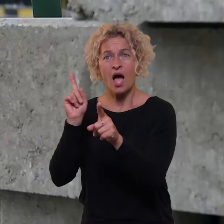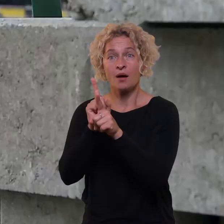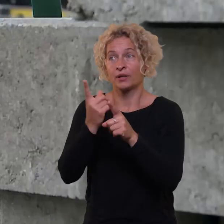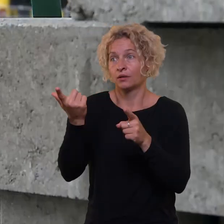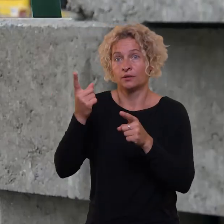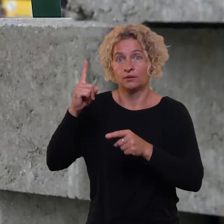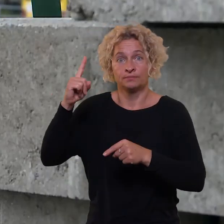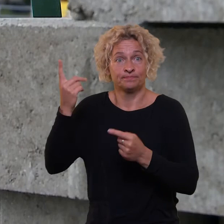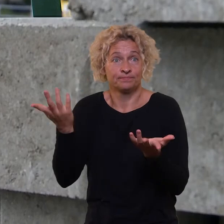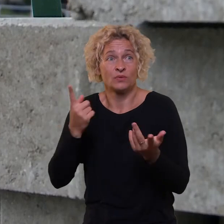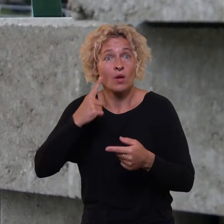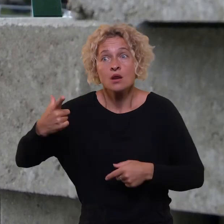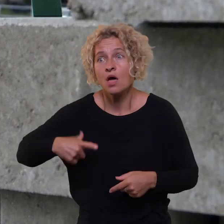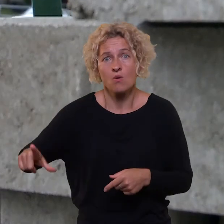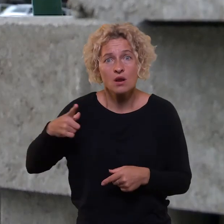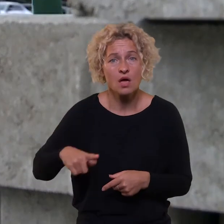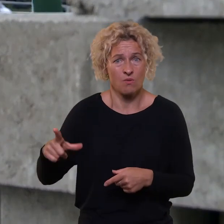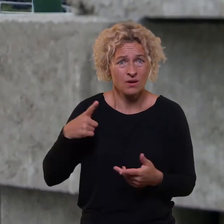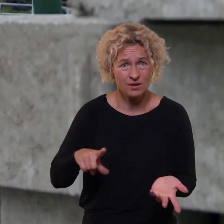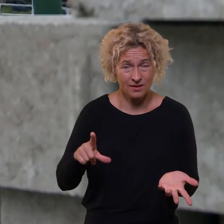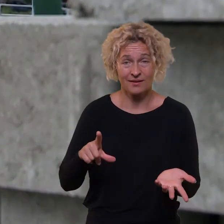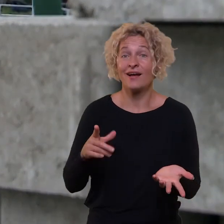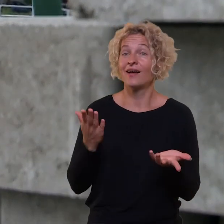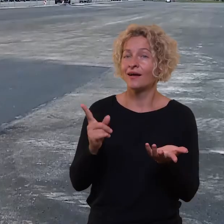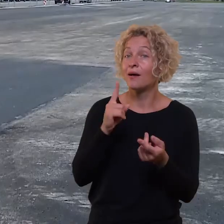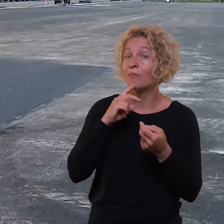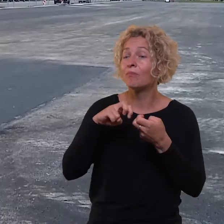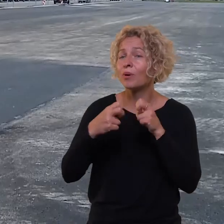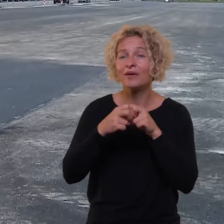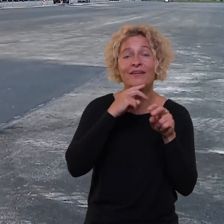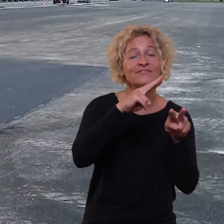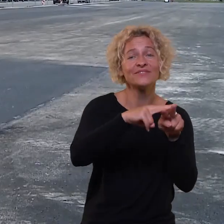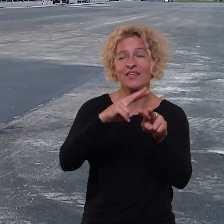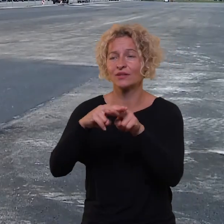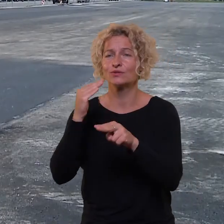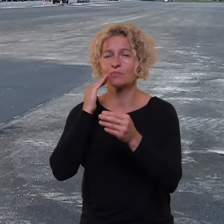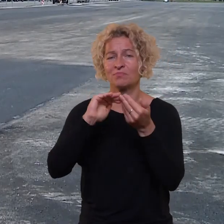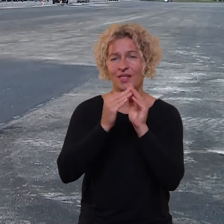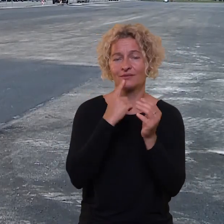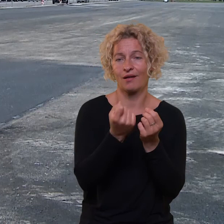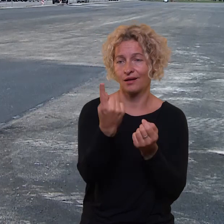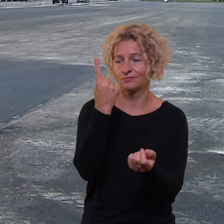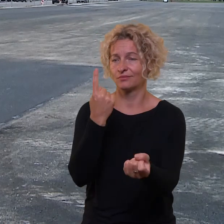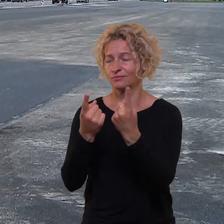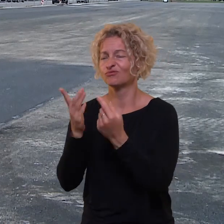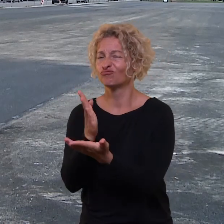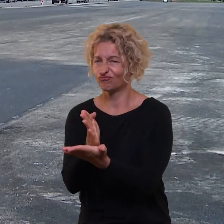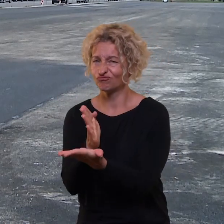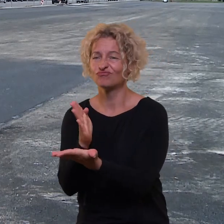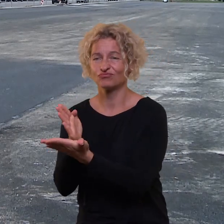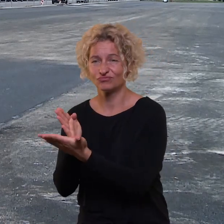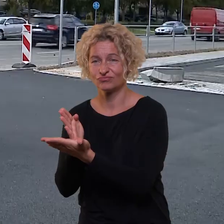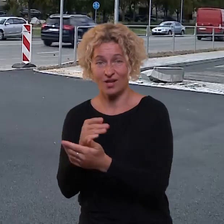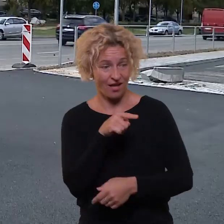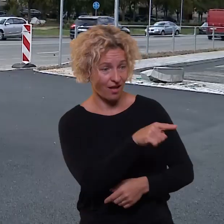beprotiškai laukiamas. Tačiau anotių probleminių vietų mieste yra ir dar daugiau. Ar džiaugiatės, kad atsiras naują automobilių